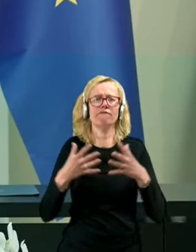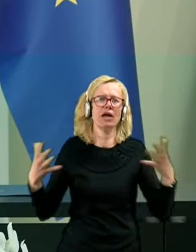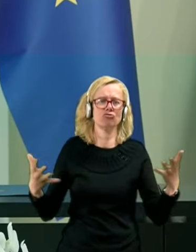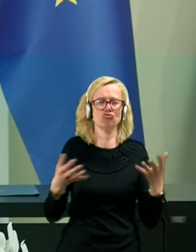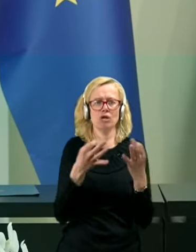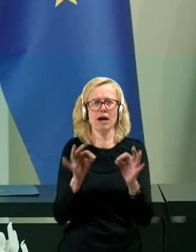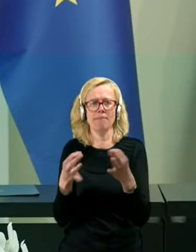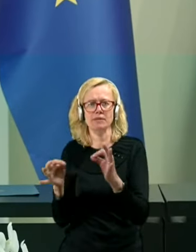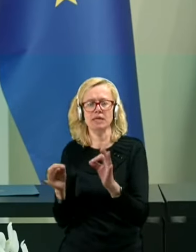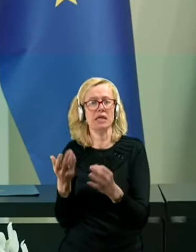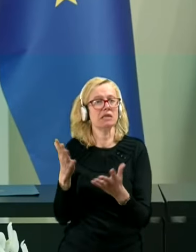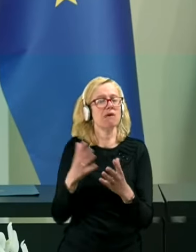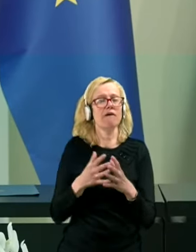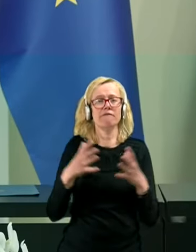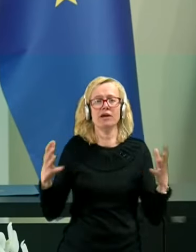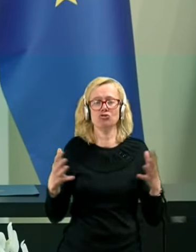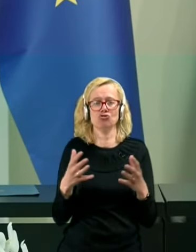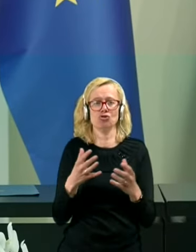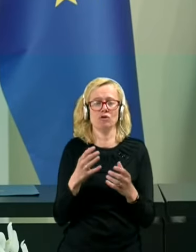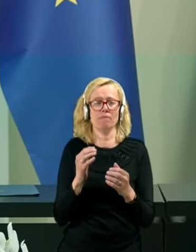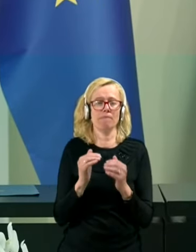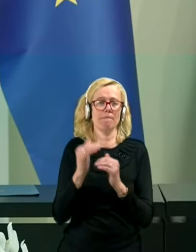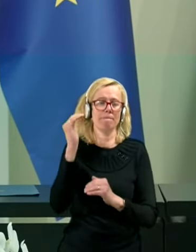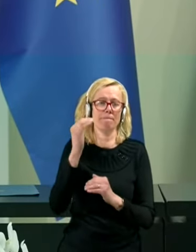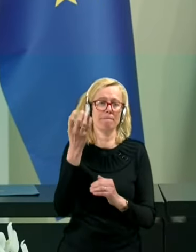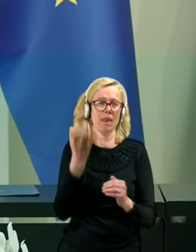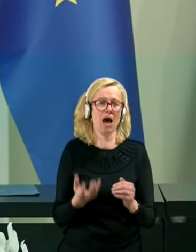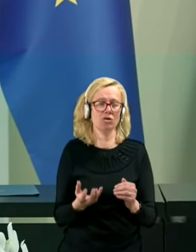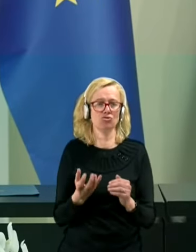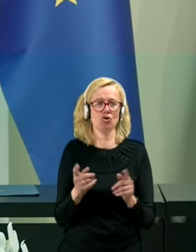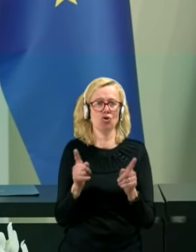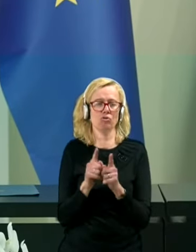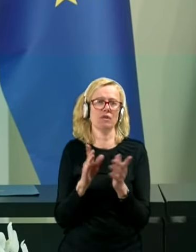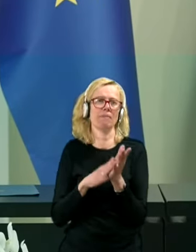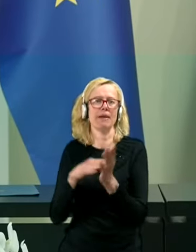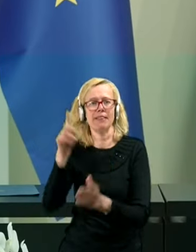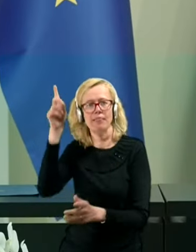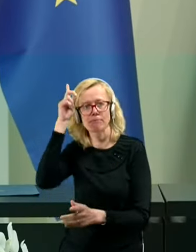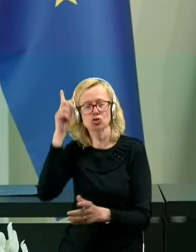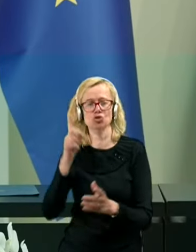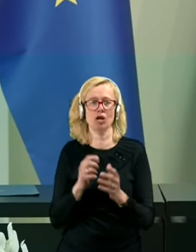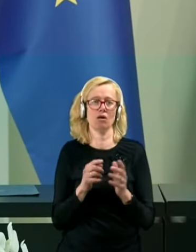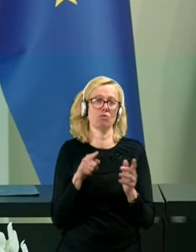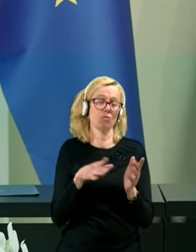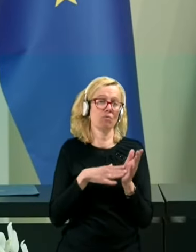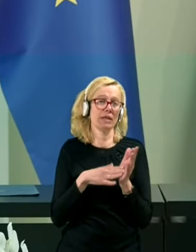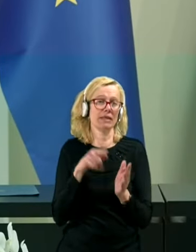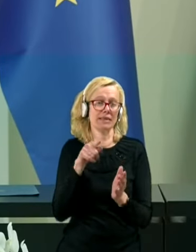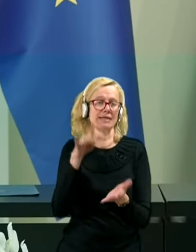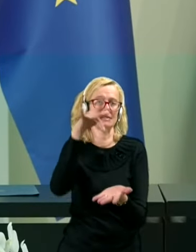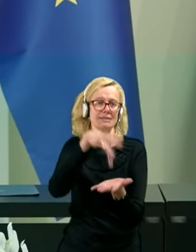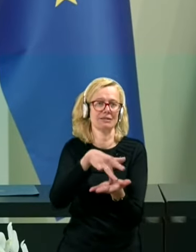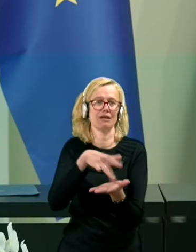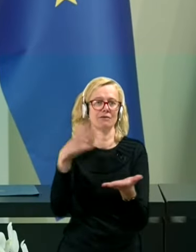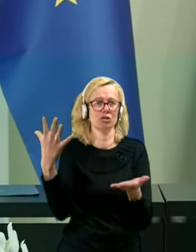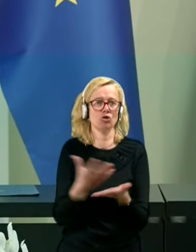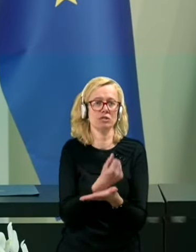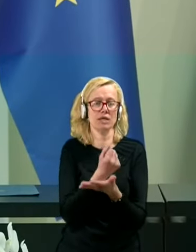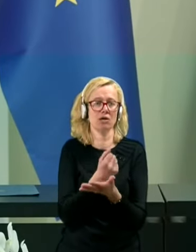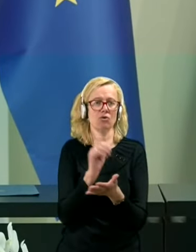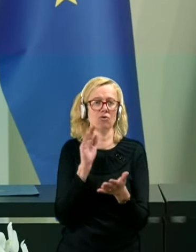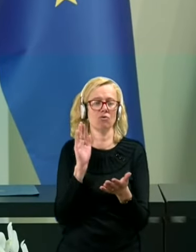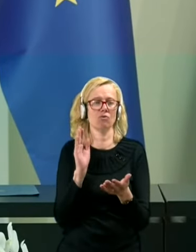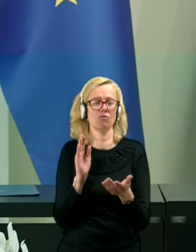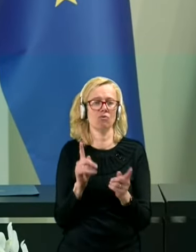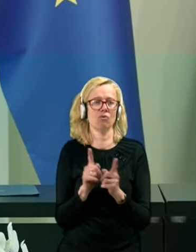nima višjih plač v zdravstvu kot recimo Nemčija. Se pravi, se je ta cilj doseglo najetični